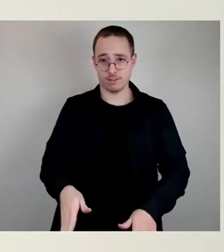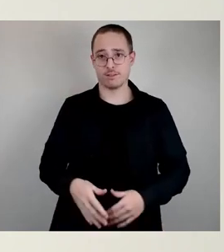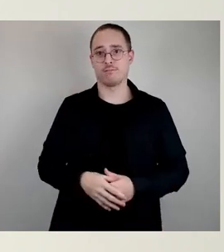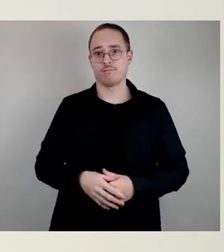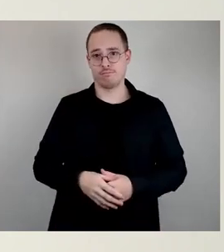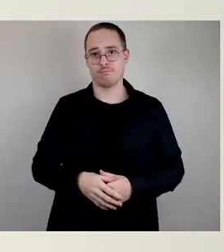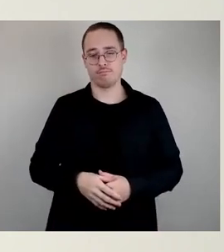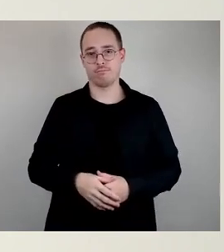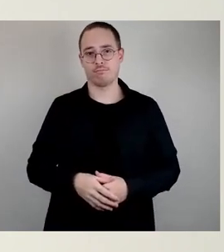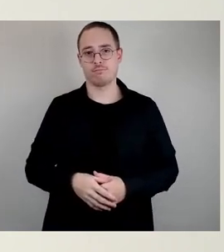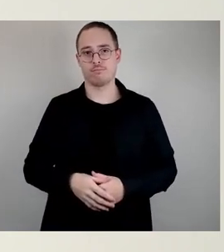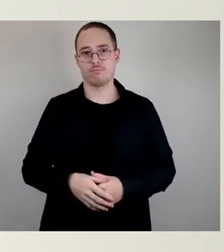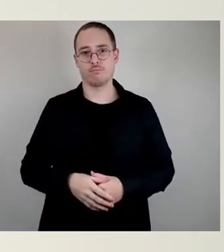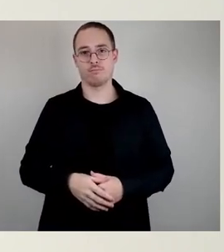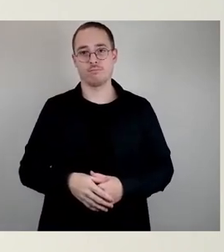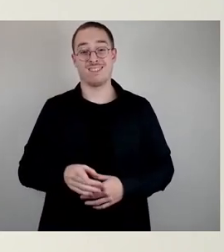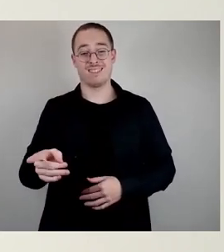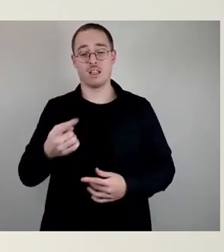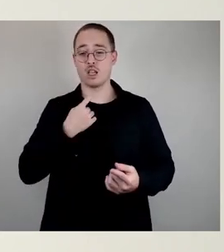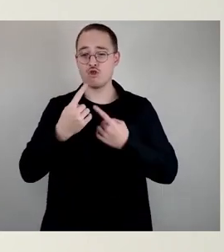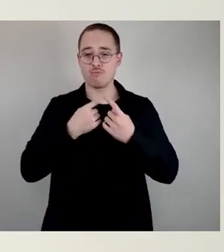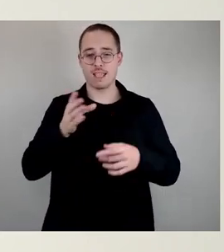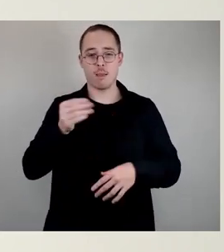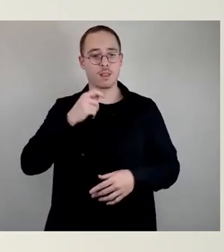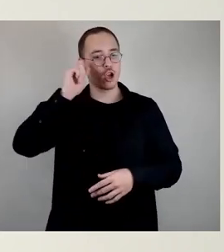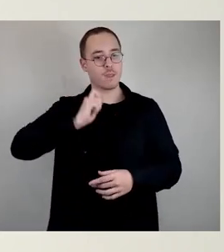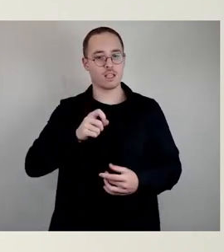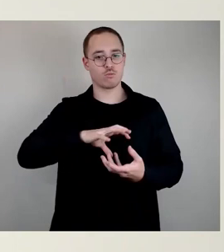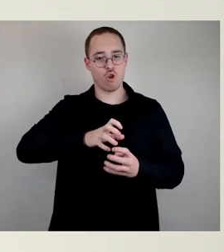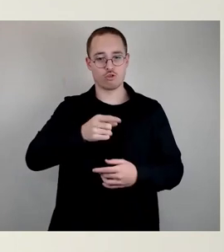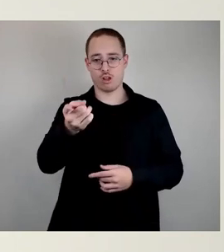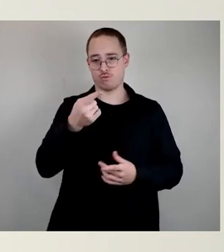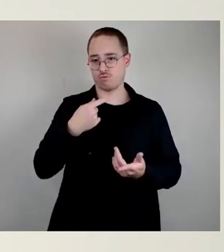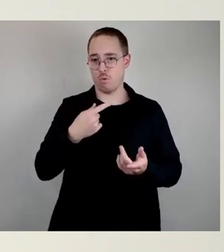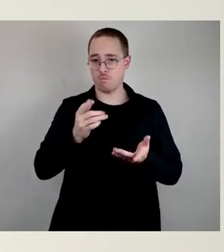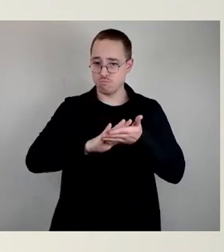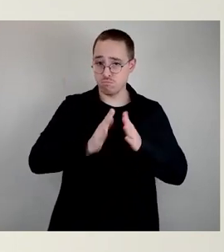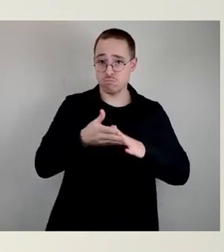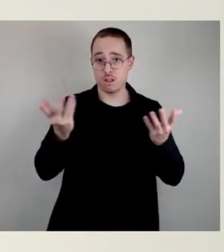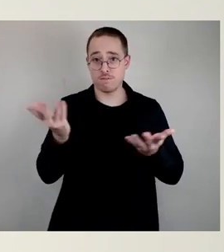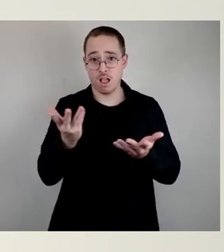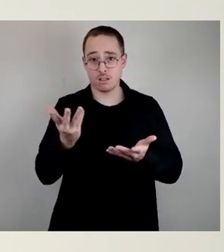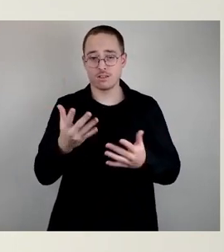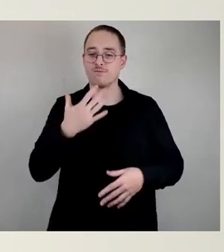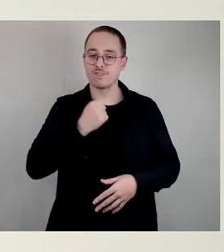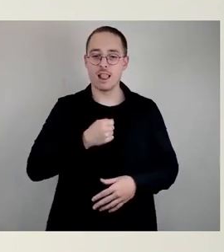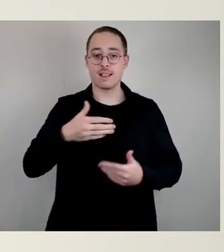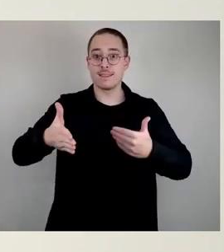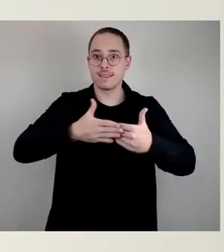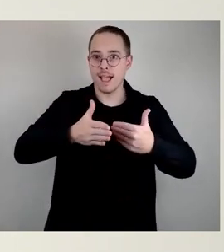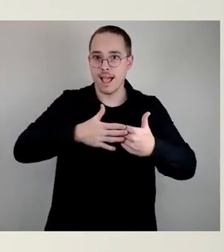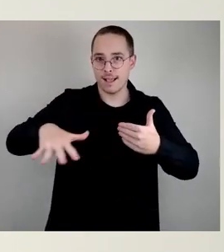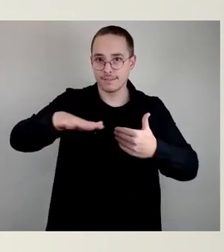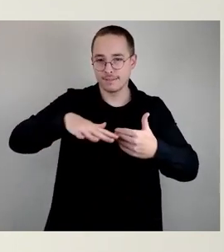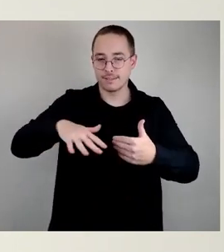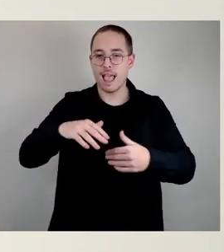Gesprächen mit dem Gymnasium Klotsche uns darauf verständigt haben, dass wir nah am Gymnasium auf der Karl-Marx-Straße